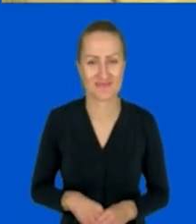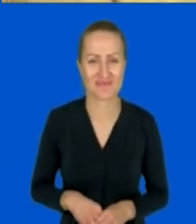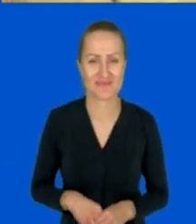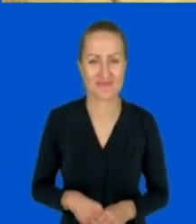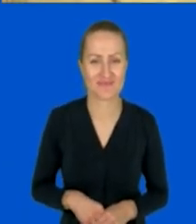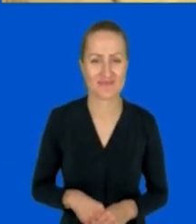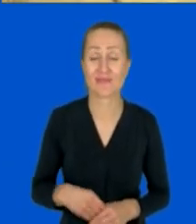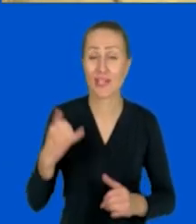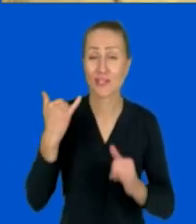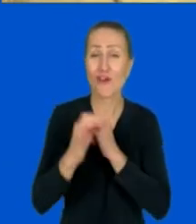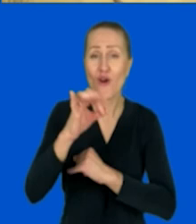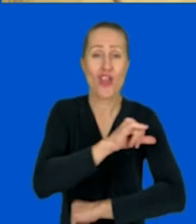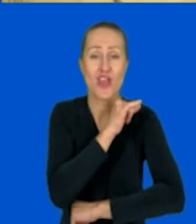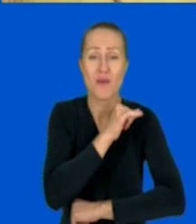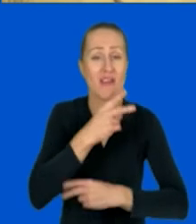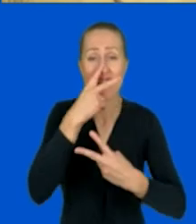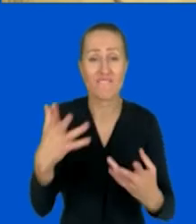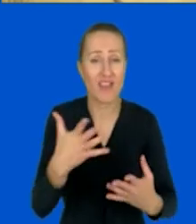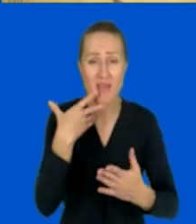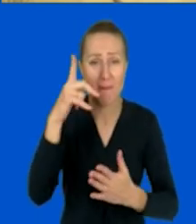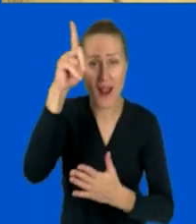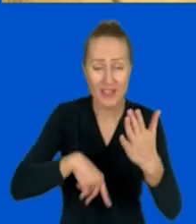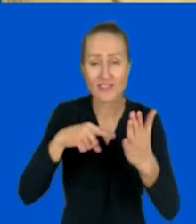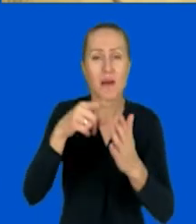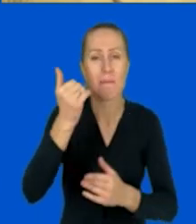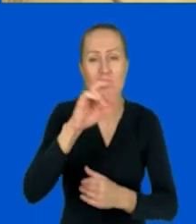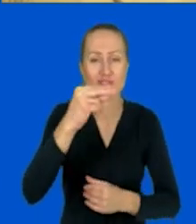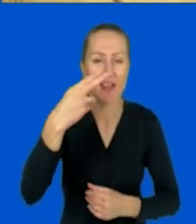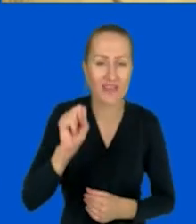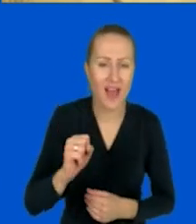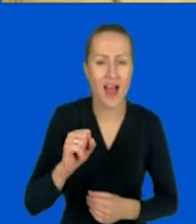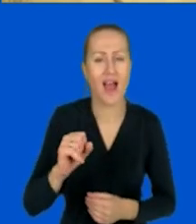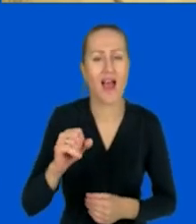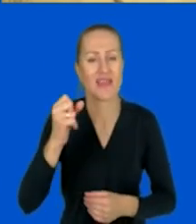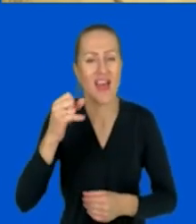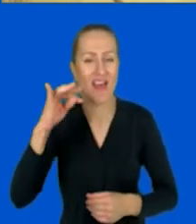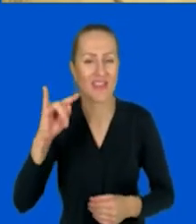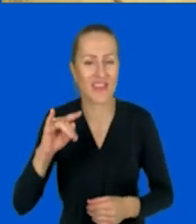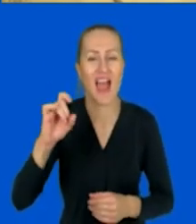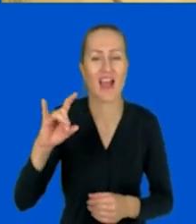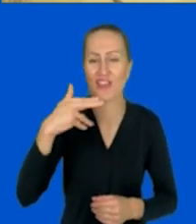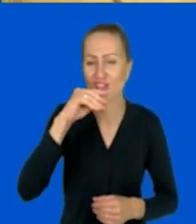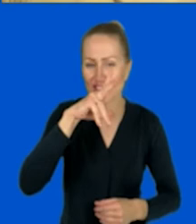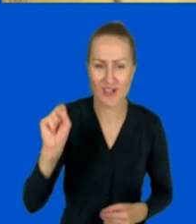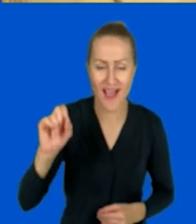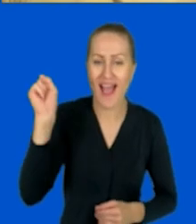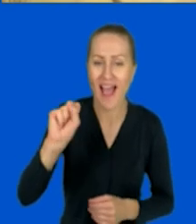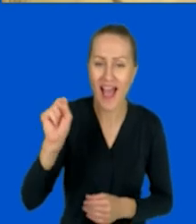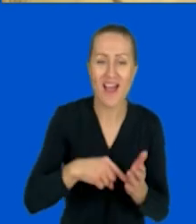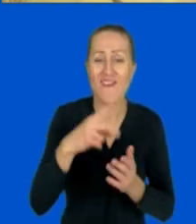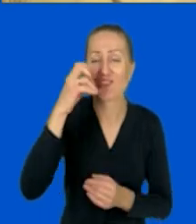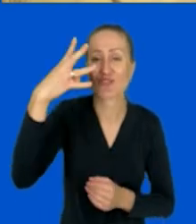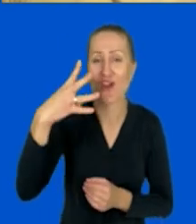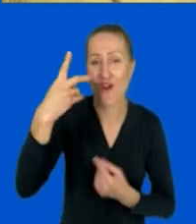waszych imion nie widać na liście, a są to Marzena, Agnieszka, Nati i A. U mnie widzę, że cztery